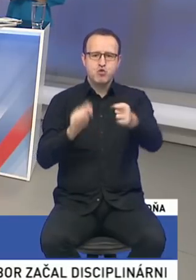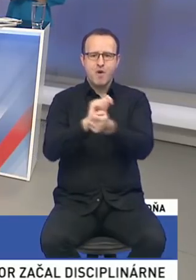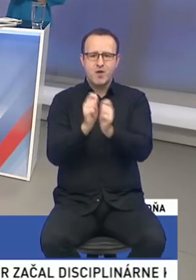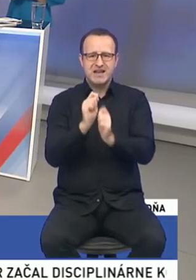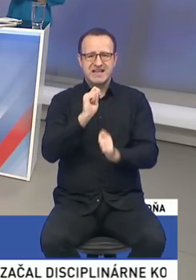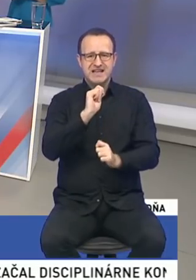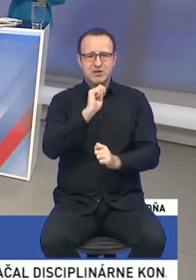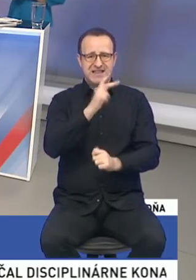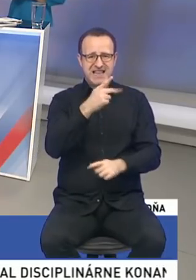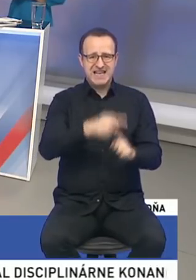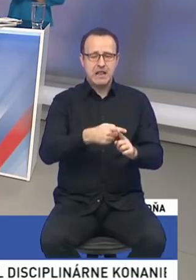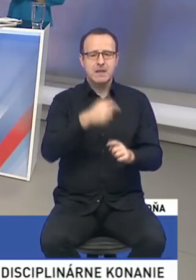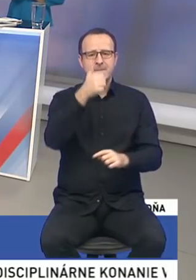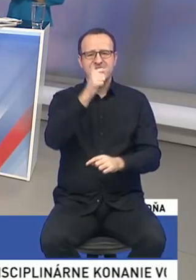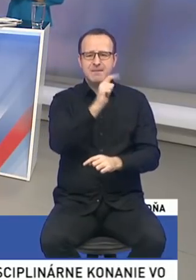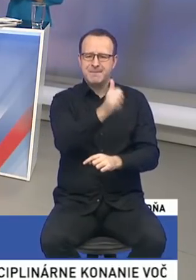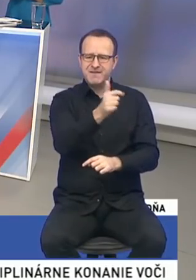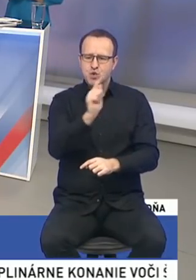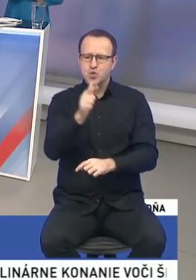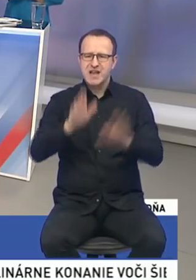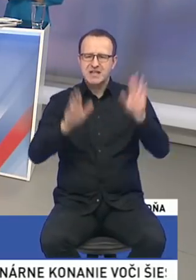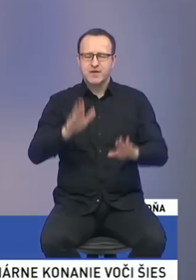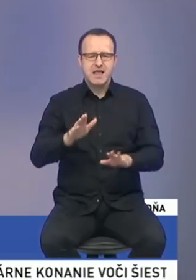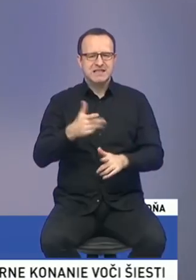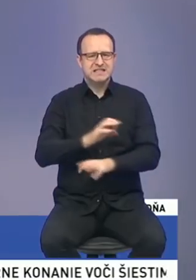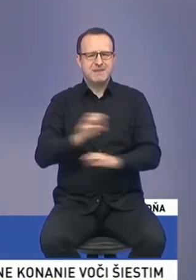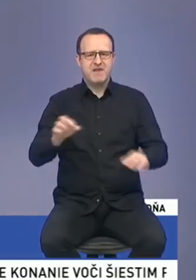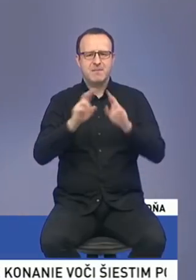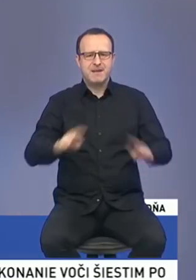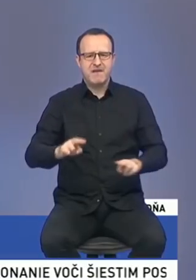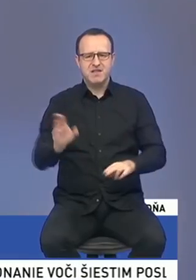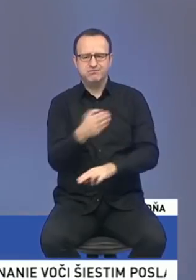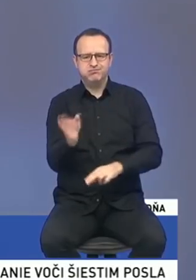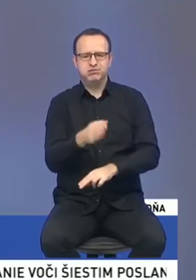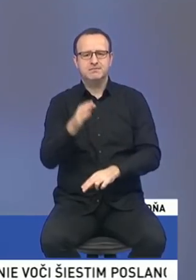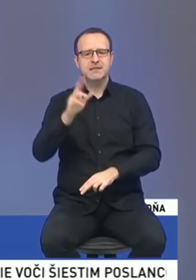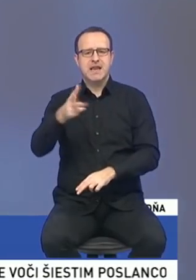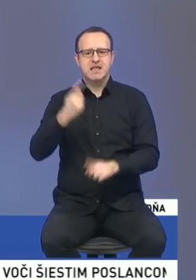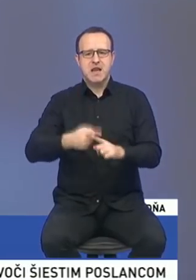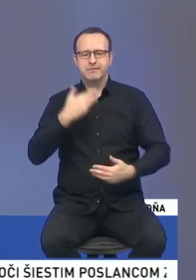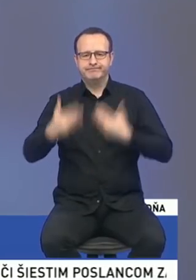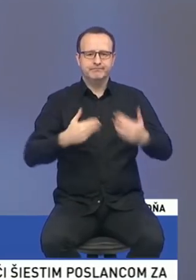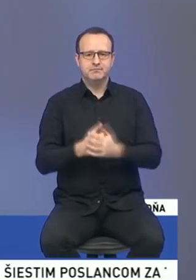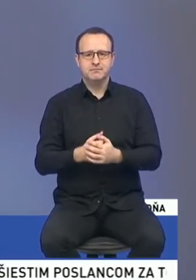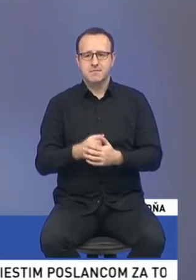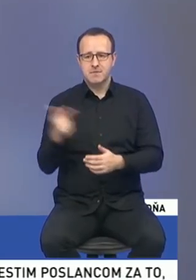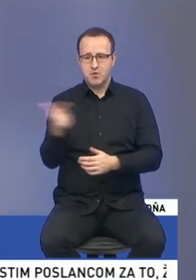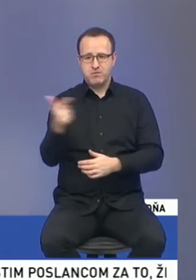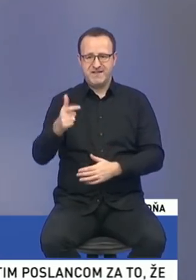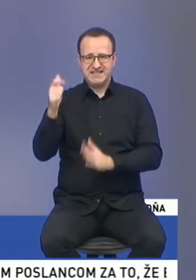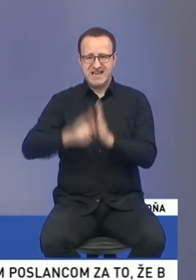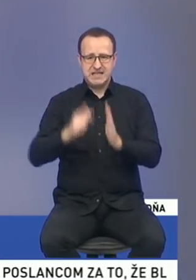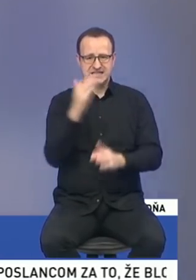neboli správne. Takže musí sa preto ešte raz o tom rokovať. Ani Smer, ani Smerodina nie sú za ratifikáciu tohto dohovoru.